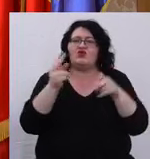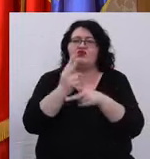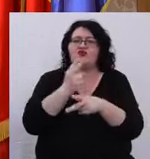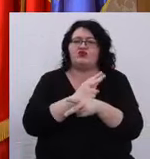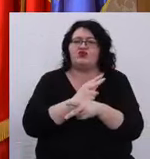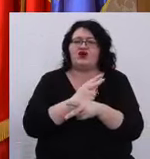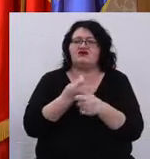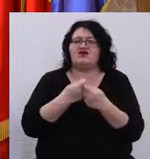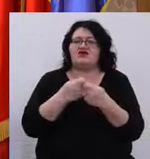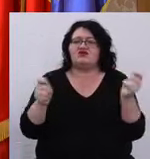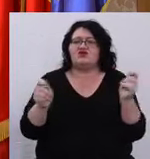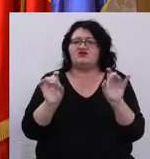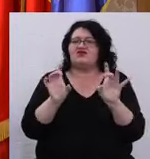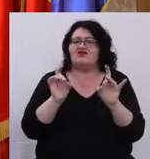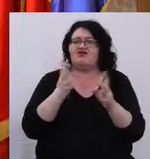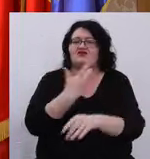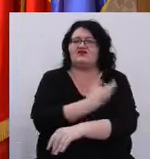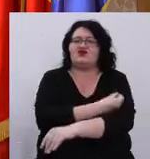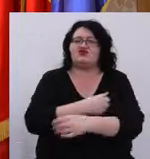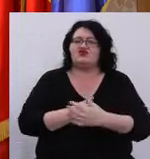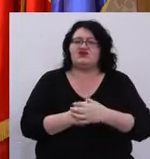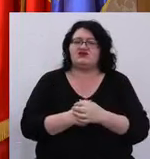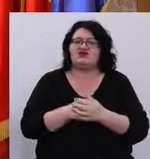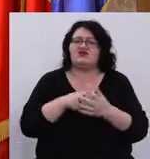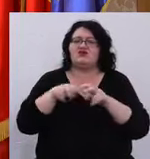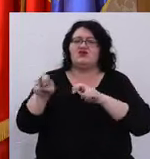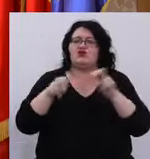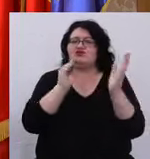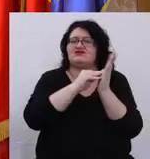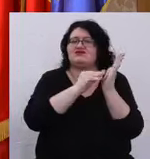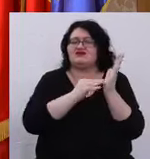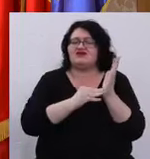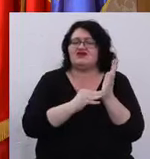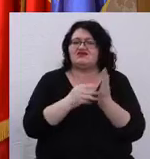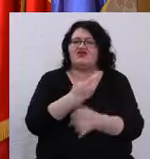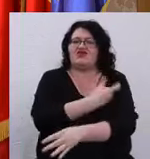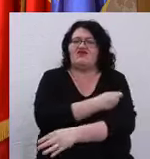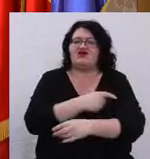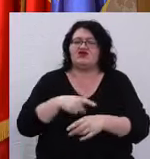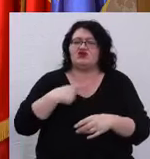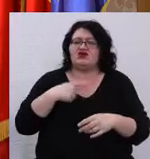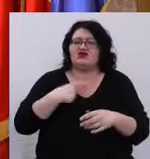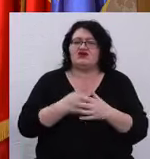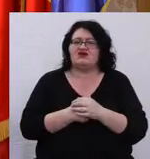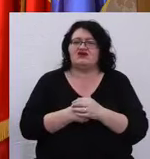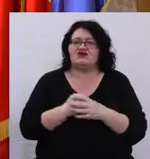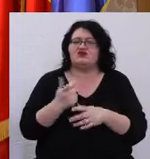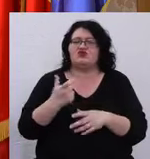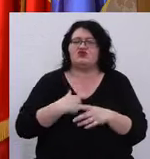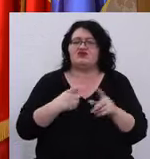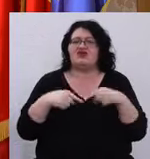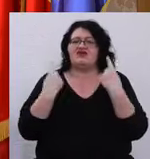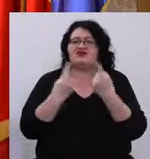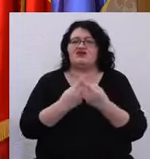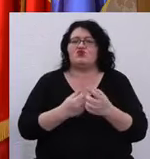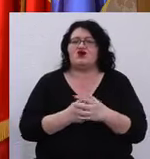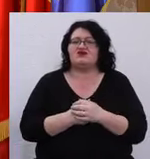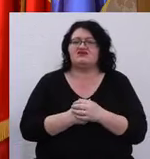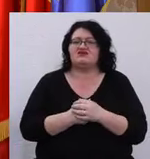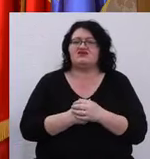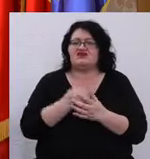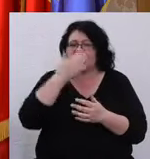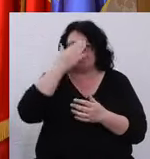toți care încă nu sunt vaccinați. Mergeți, înscrieți-vă la vaccin. Este șansa noastră de a